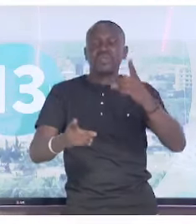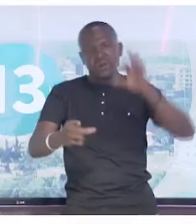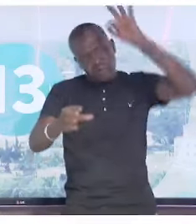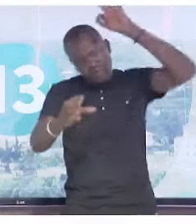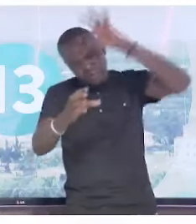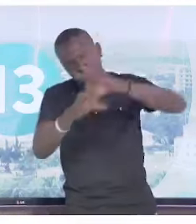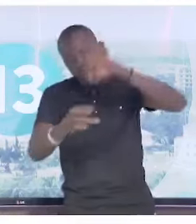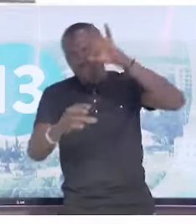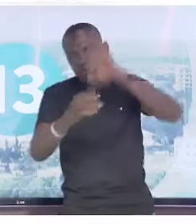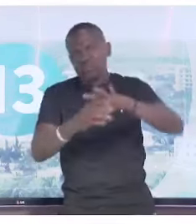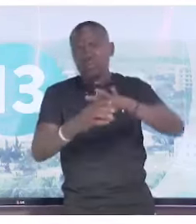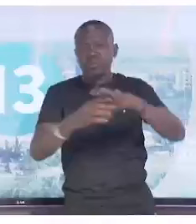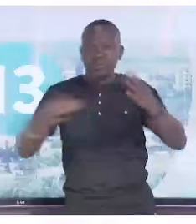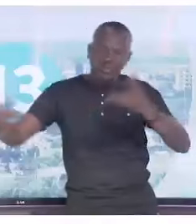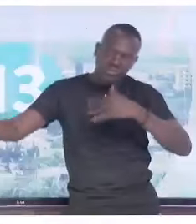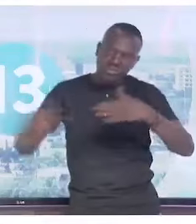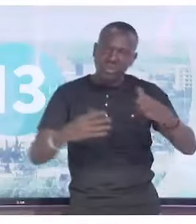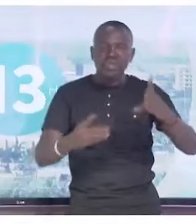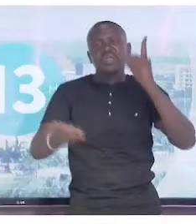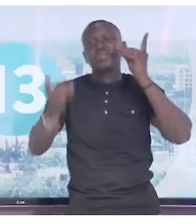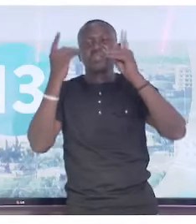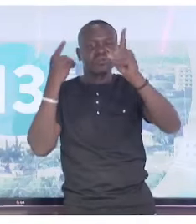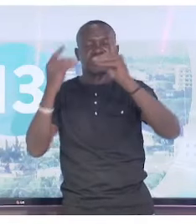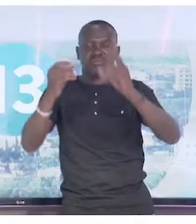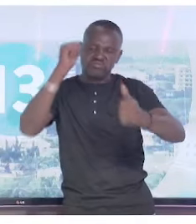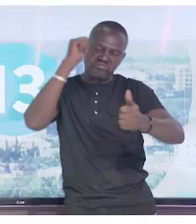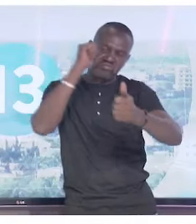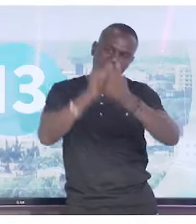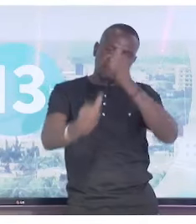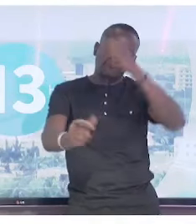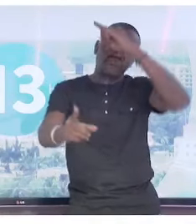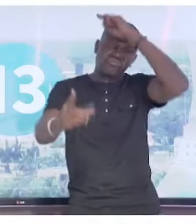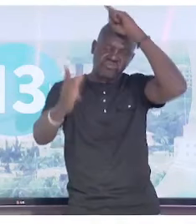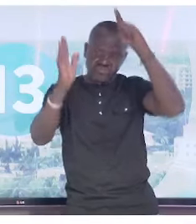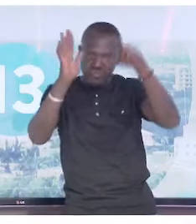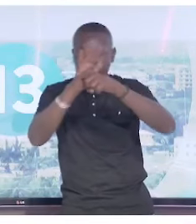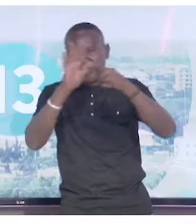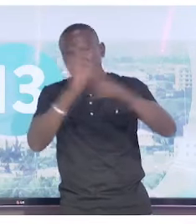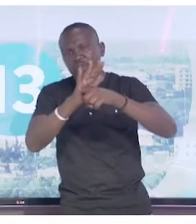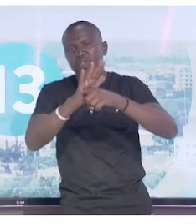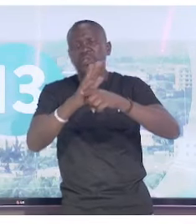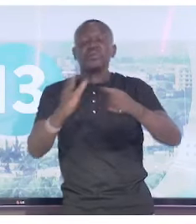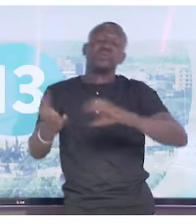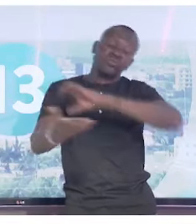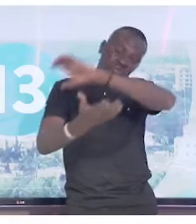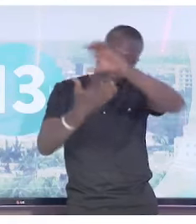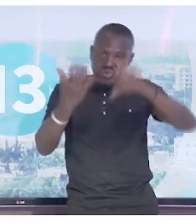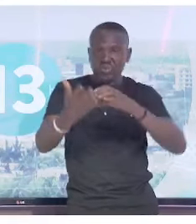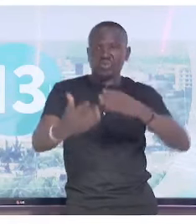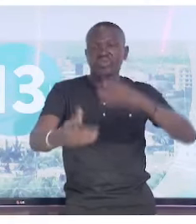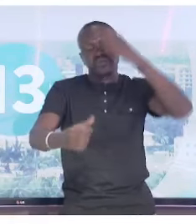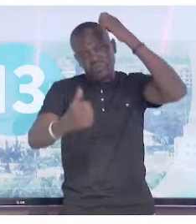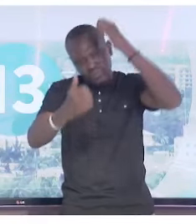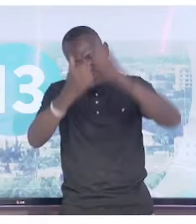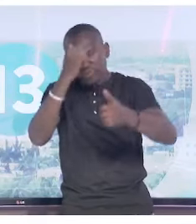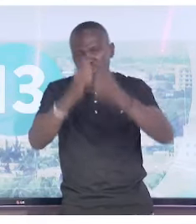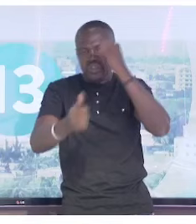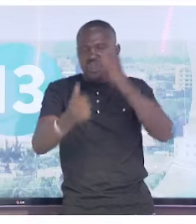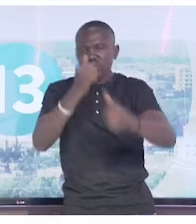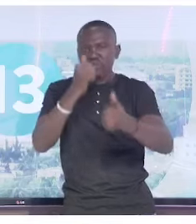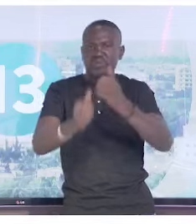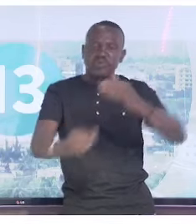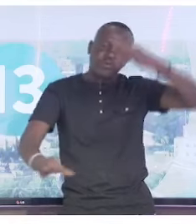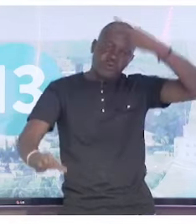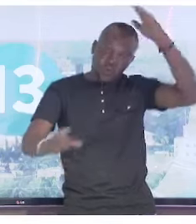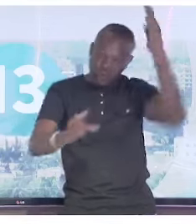au calandre grec. Un dialogue qui n'est ni plus ni moins qu'une quadrature du cercle, lui qui devrait donc permettre de jeter les bases